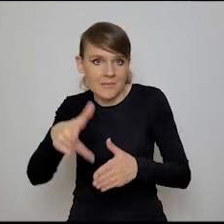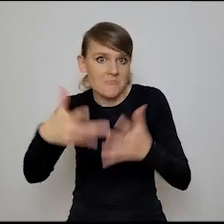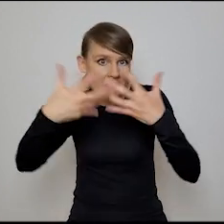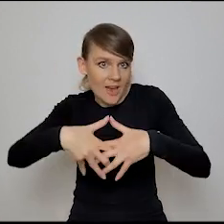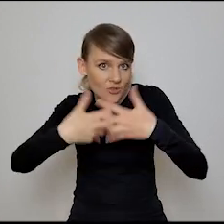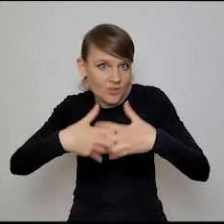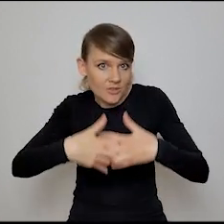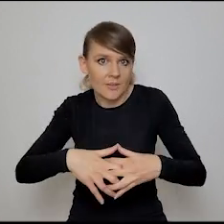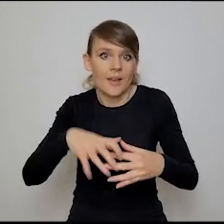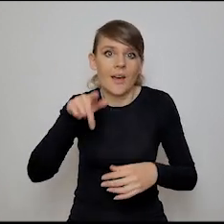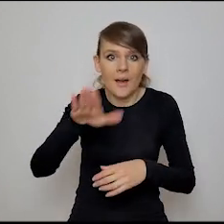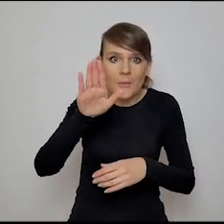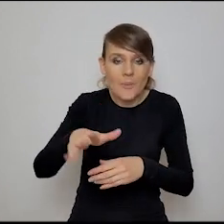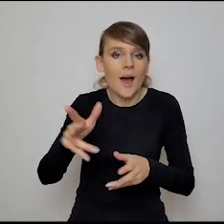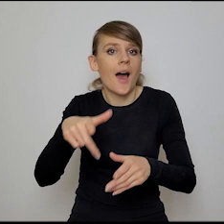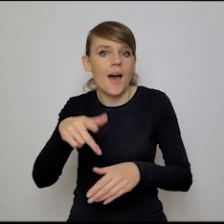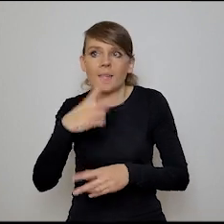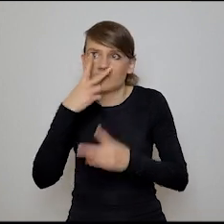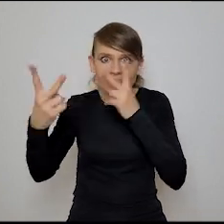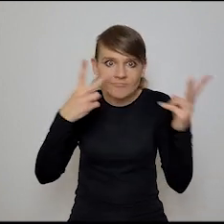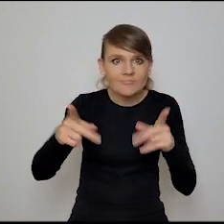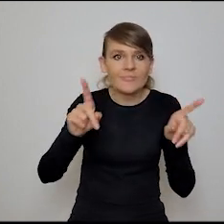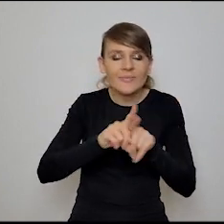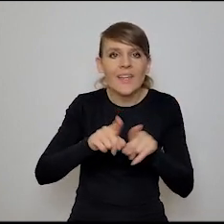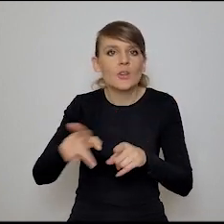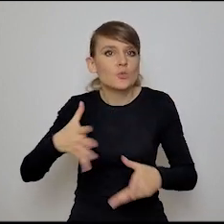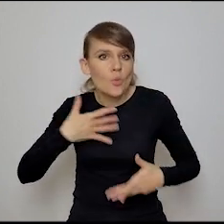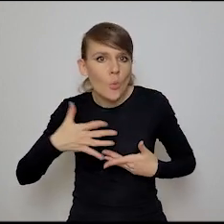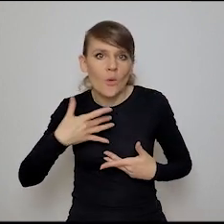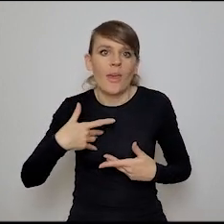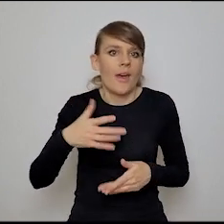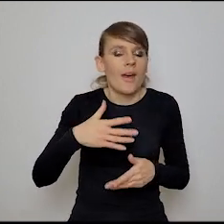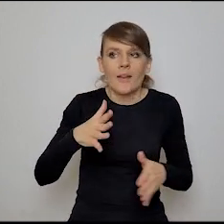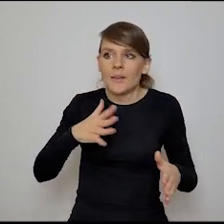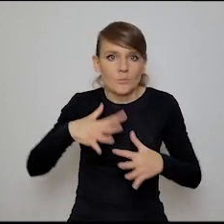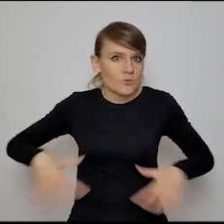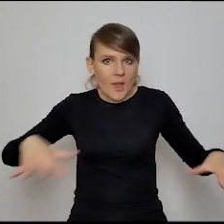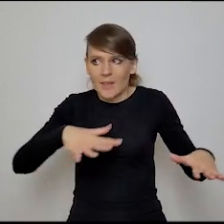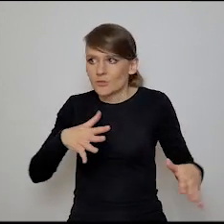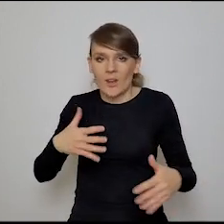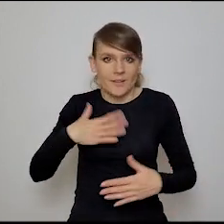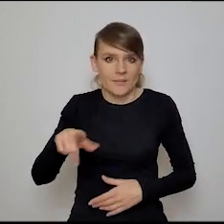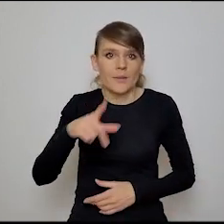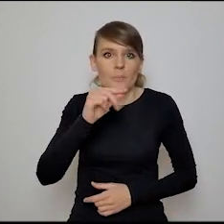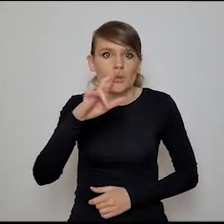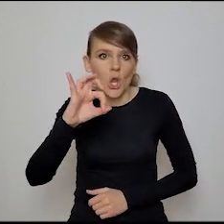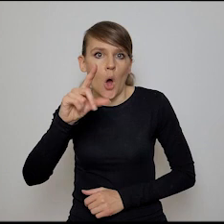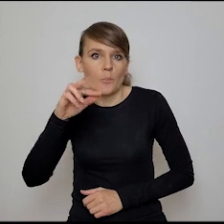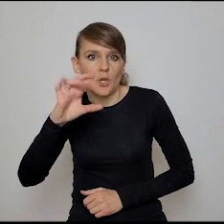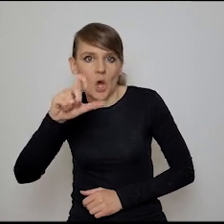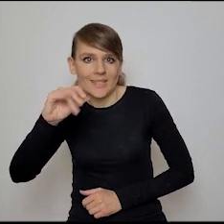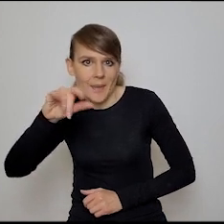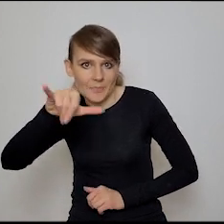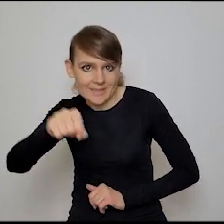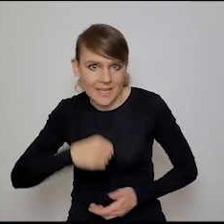która ma percepcję i propriocepcję. I od tego się zacznie przetwarzanie informacji przez tą maszynę. Czyli taki David, czyli taki